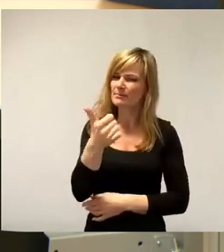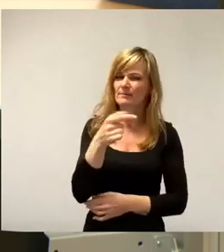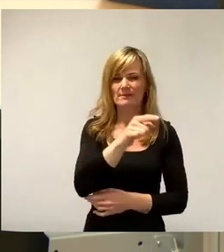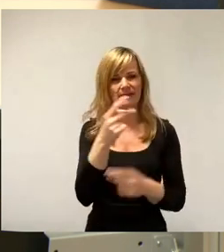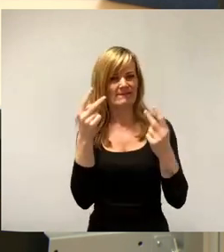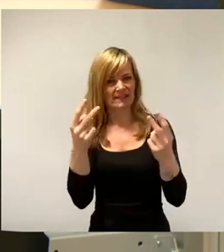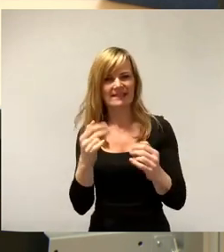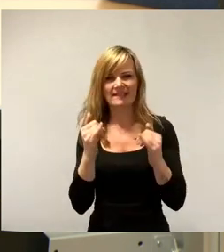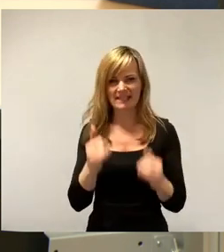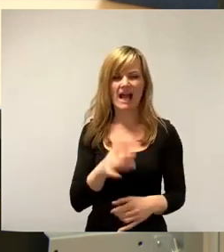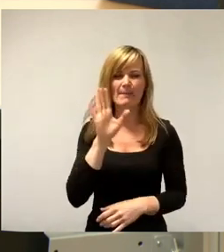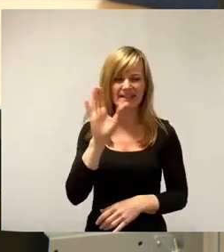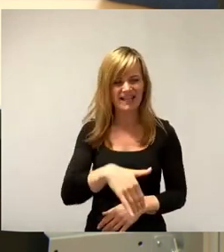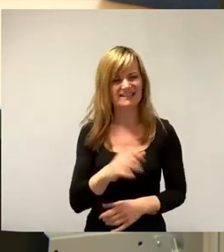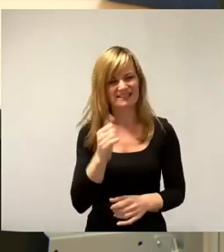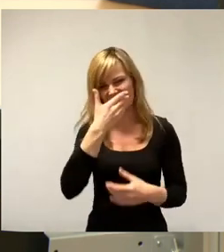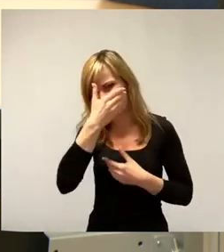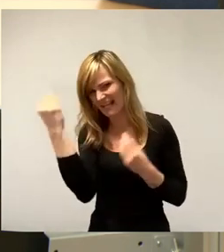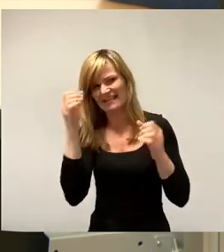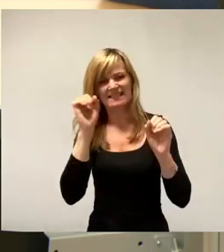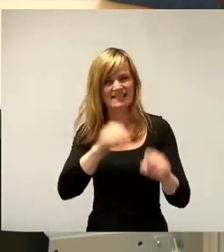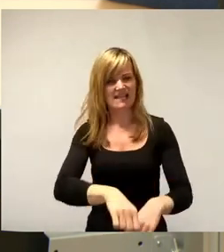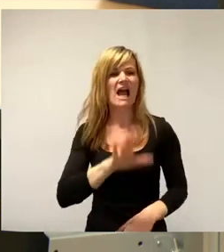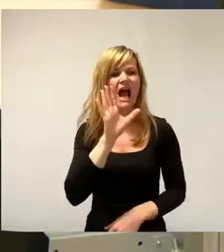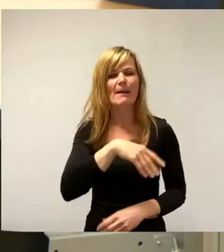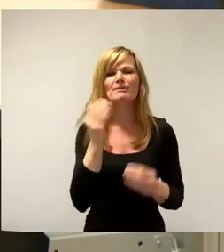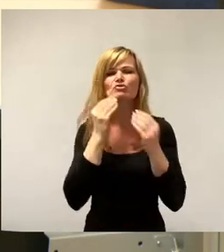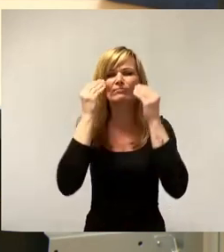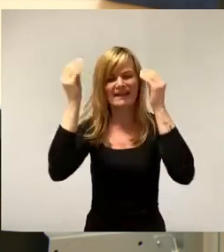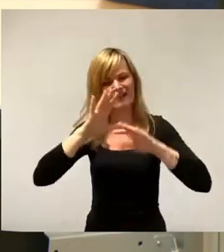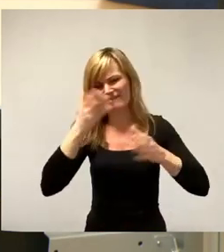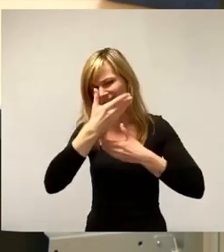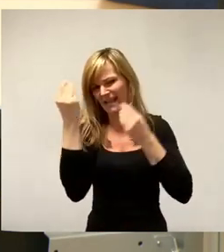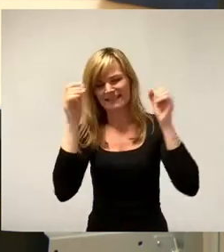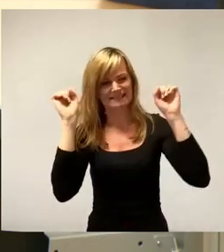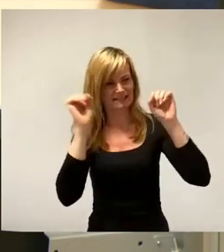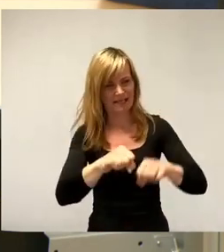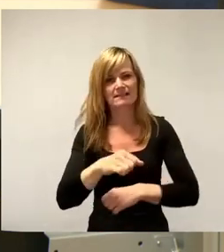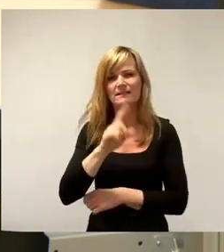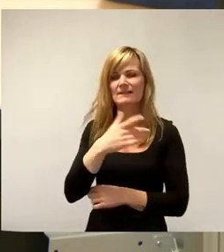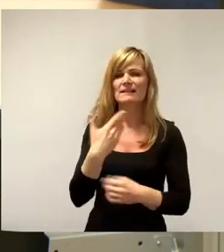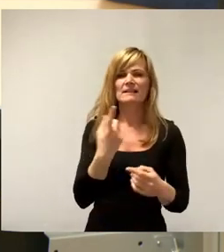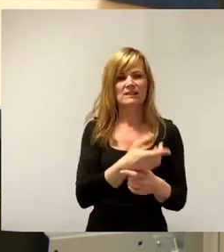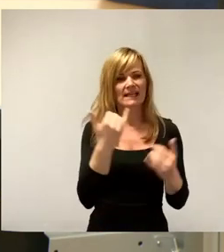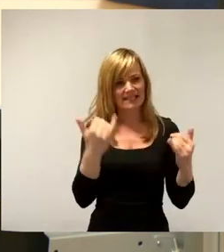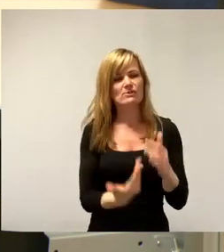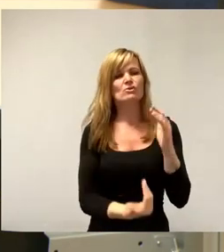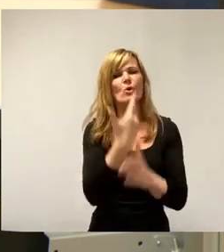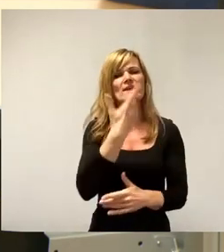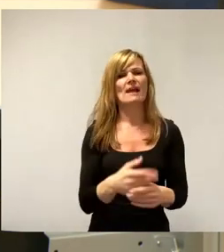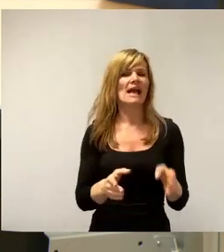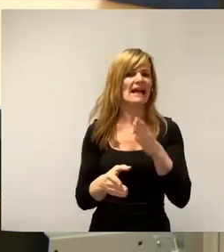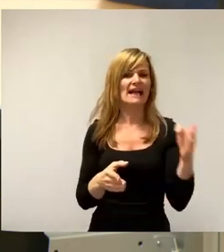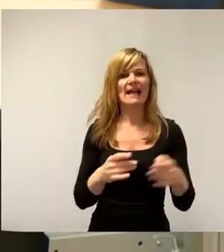sowas von abschminken, wenn Sie Ihre Politik mit Ihren rechten Freunden, wir haben ja jetzt die neue rechte Einheitsfront heute endgültig kennengelernt,